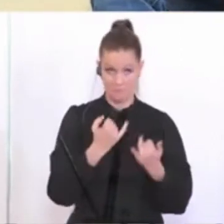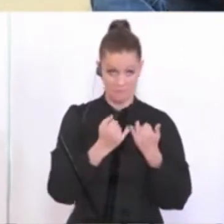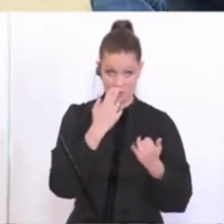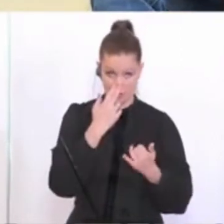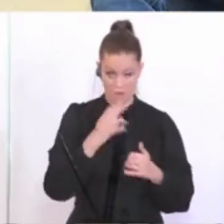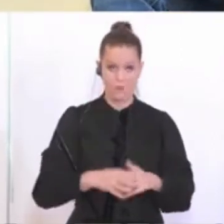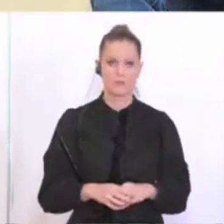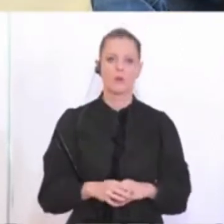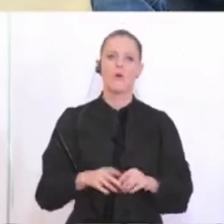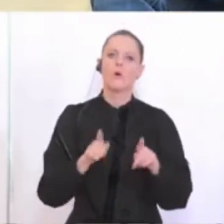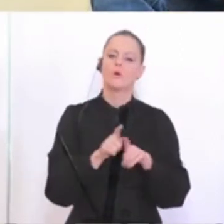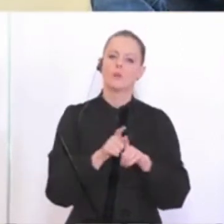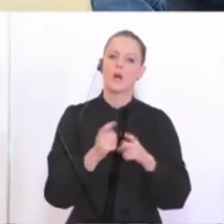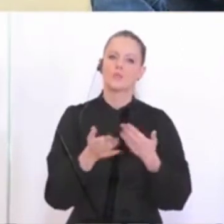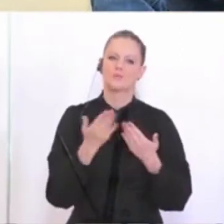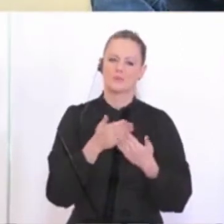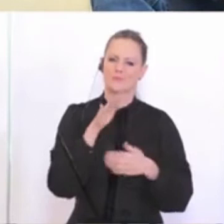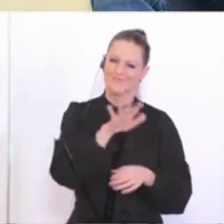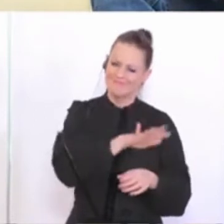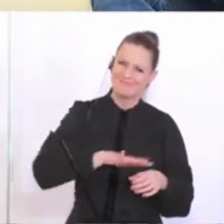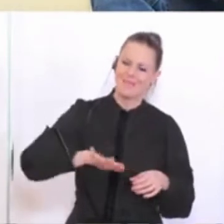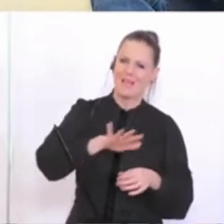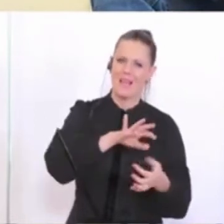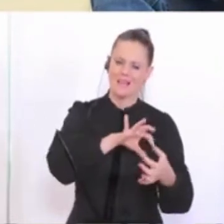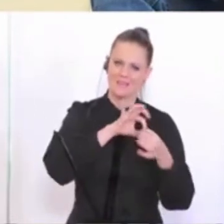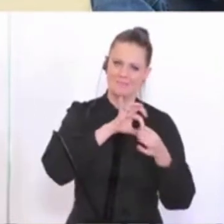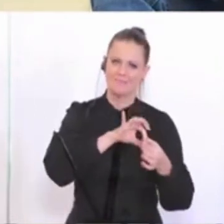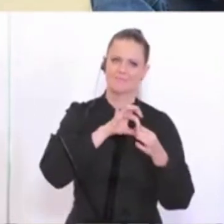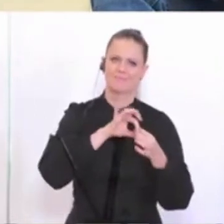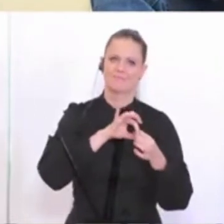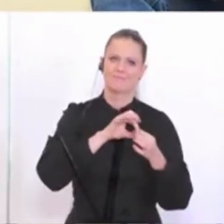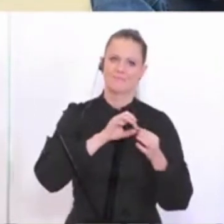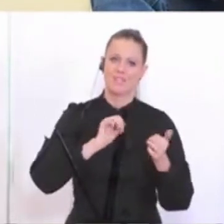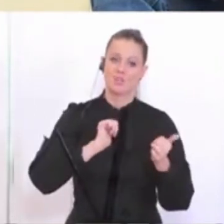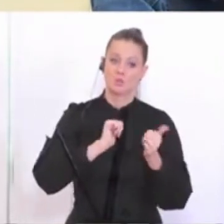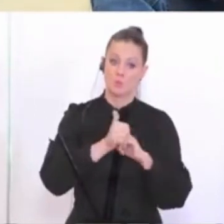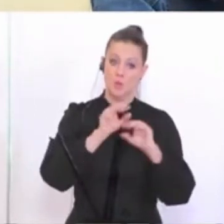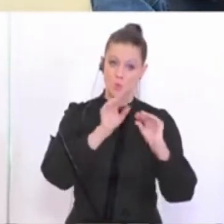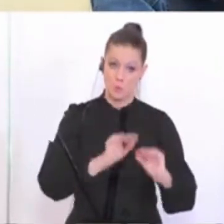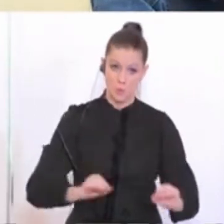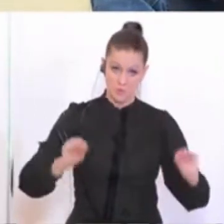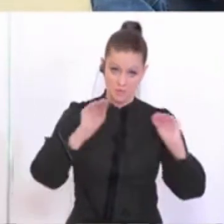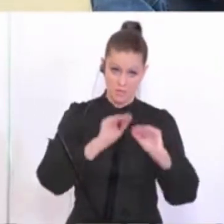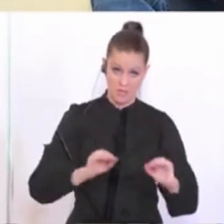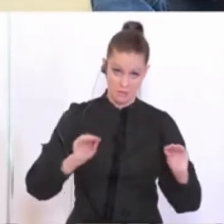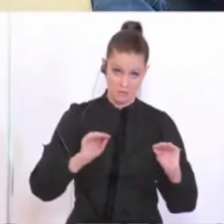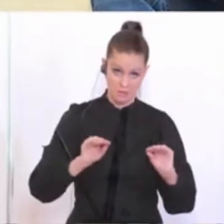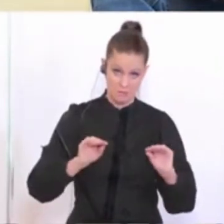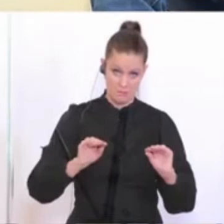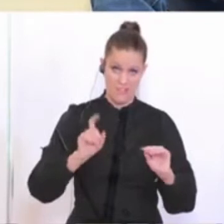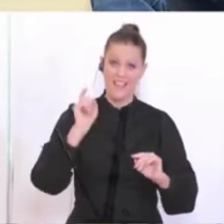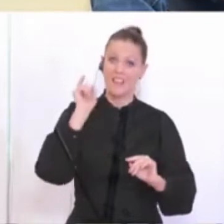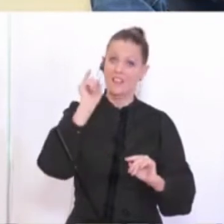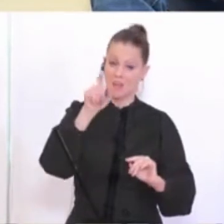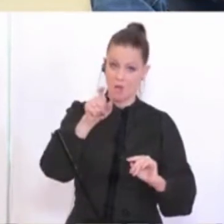was ist zum Beispiel in diesen Bereichen mit dem Sportunterricht, ist zum Beispiel Unterricht im